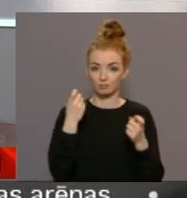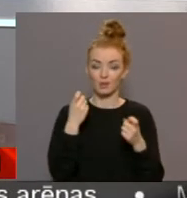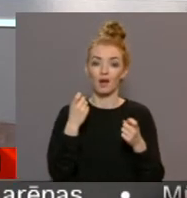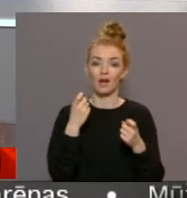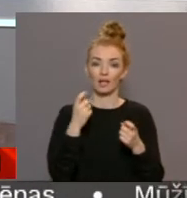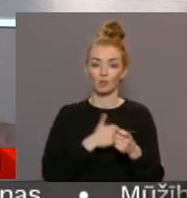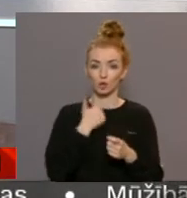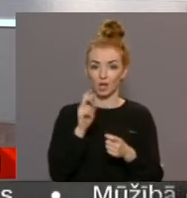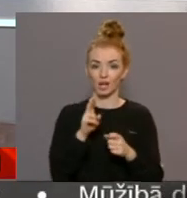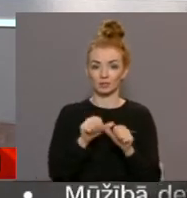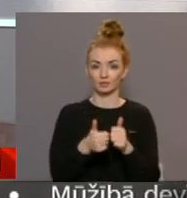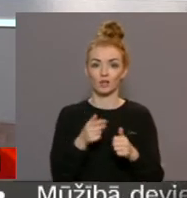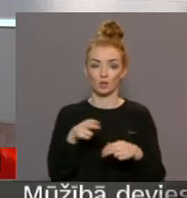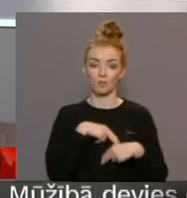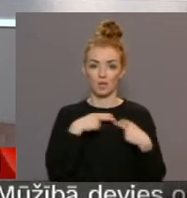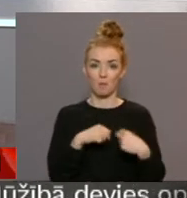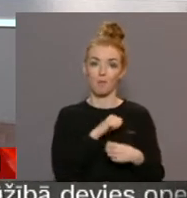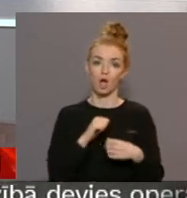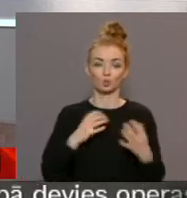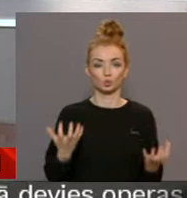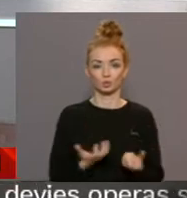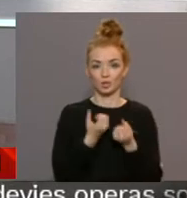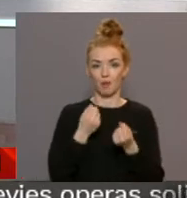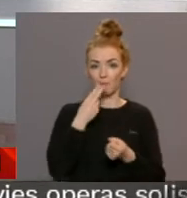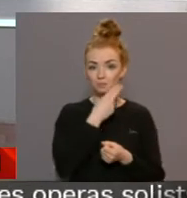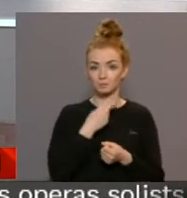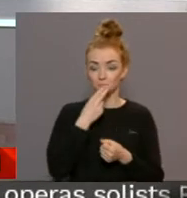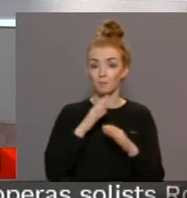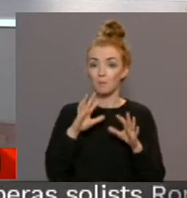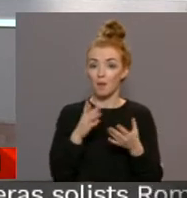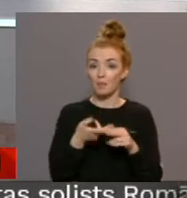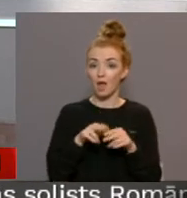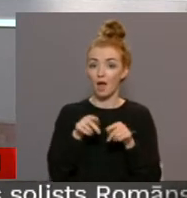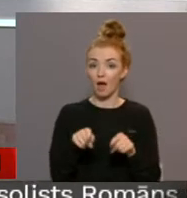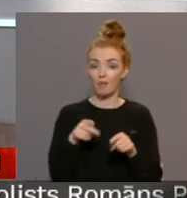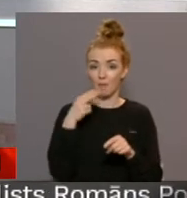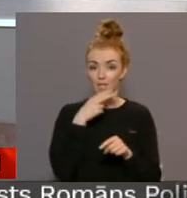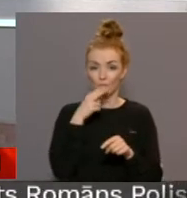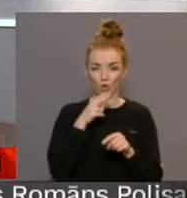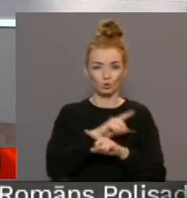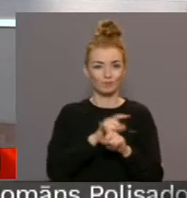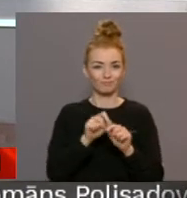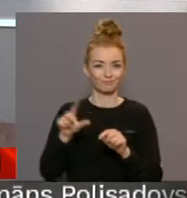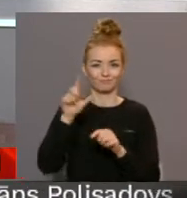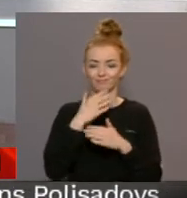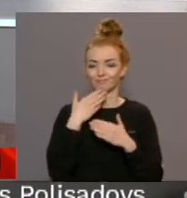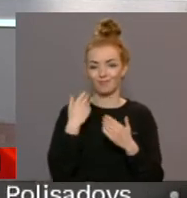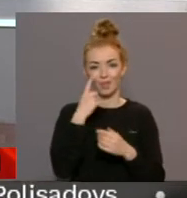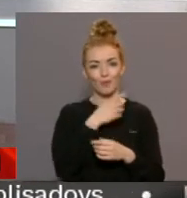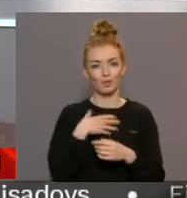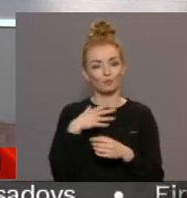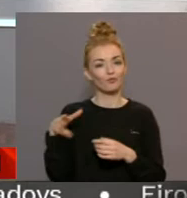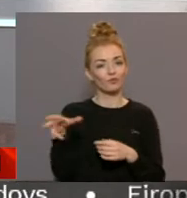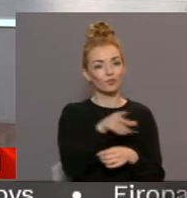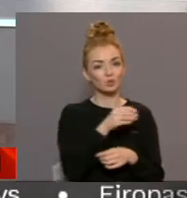biedrības paši uzņemas ēkas apsaimniekošanu. Taču šāda apsaimniekošana nepieaug strauji, jo nepieciešama visu ēkas